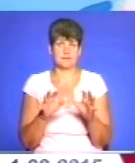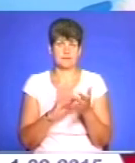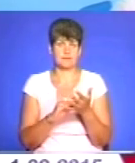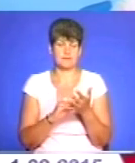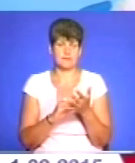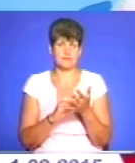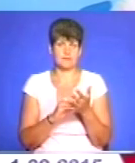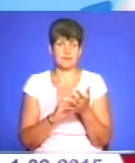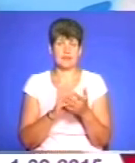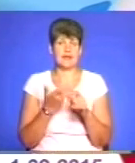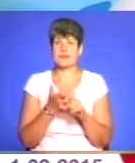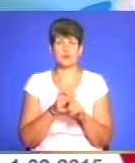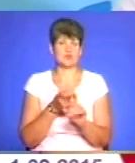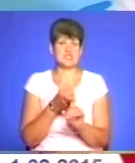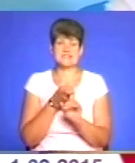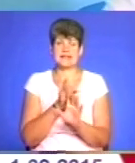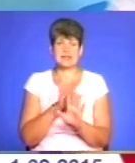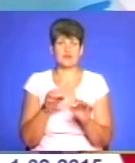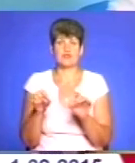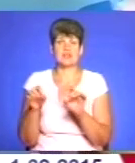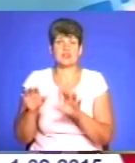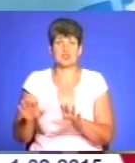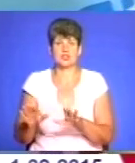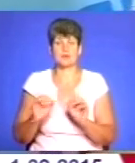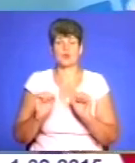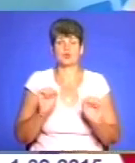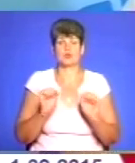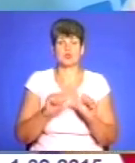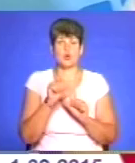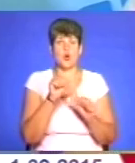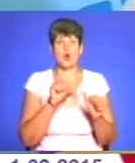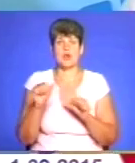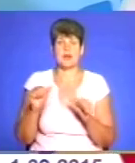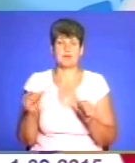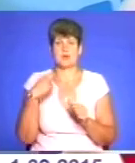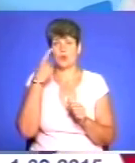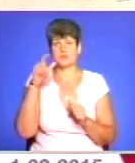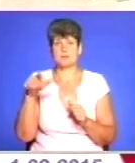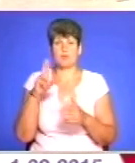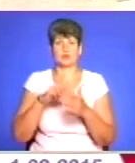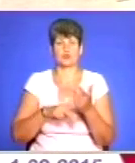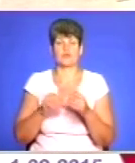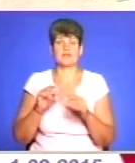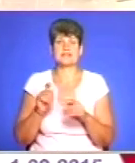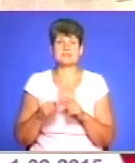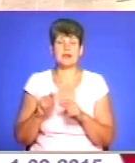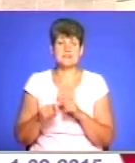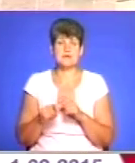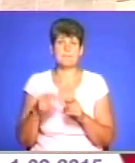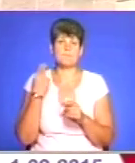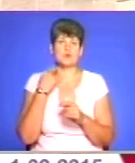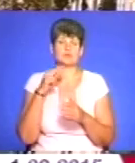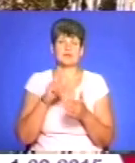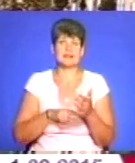І навіть не дуже залежно від рішення або якогось розпорядження окремих осіб податкової інспекції. Заборгованості з податків